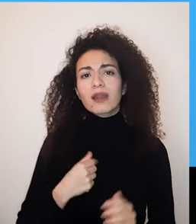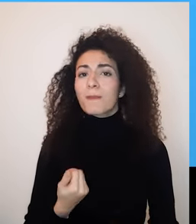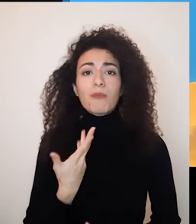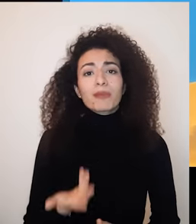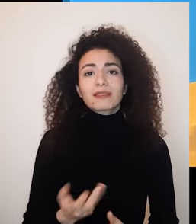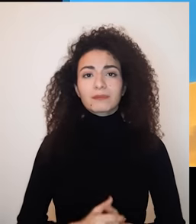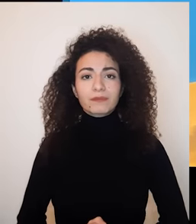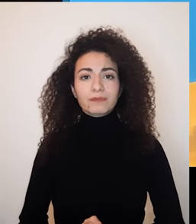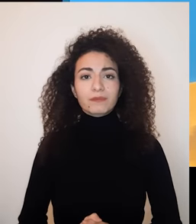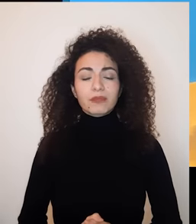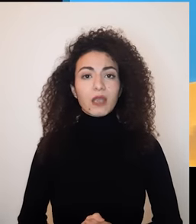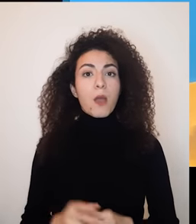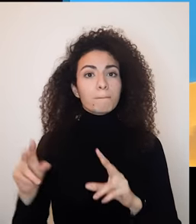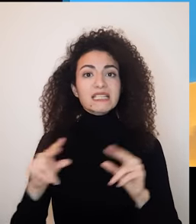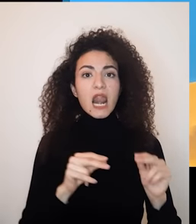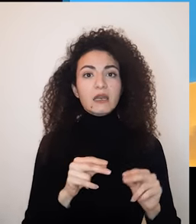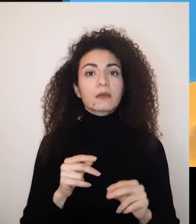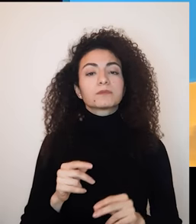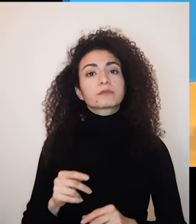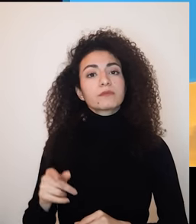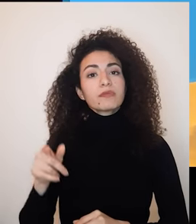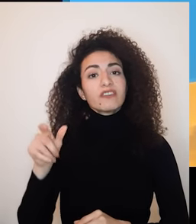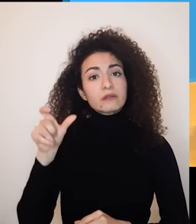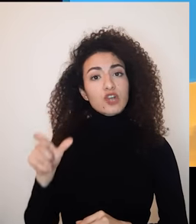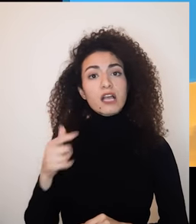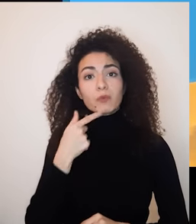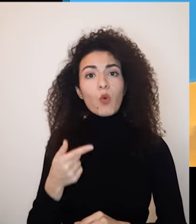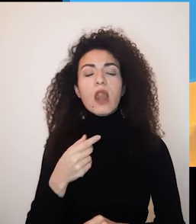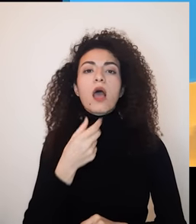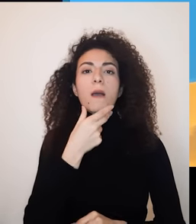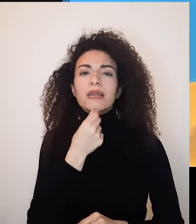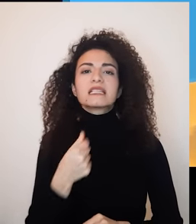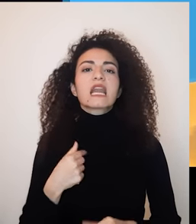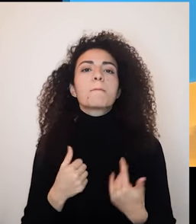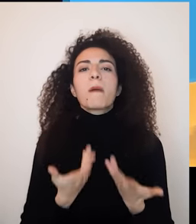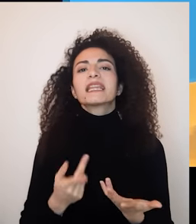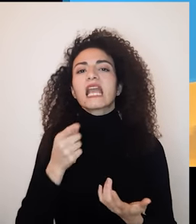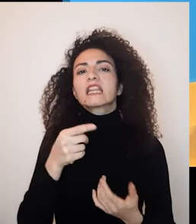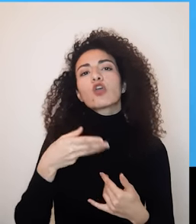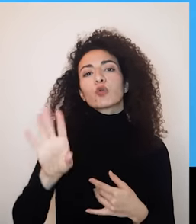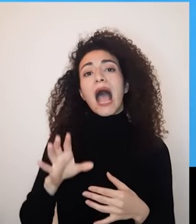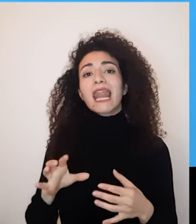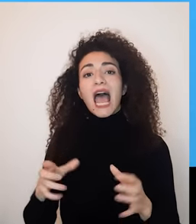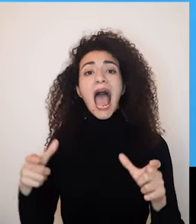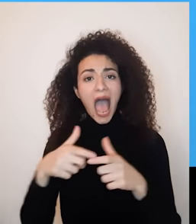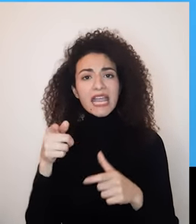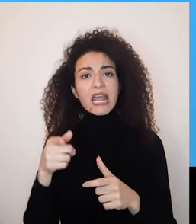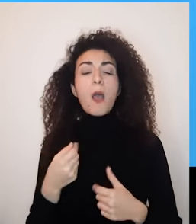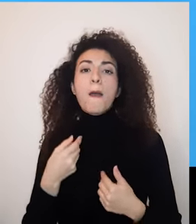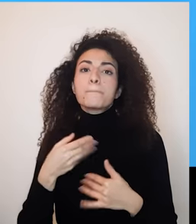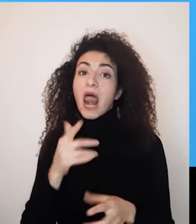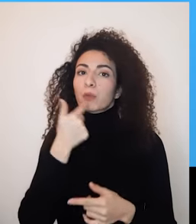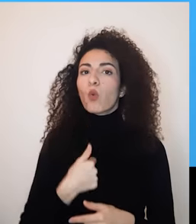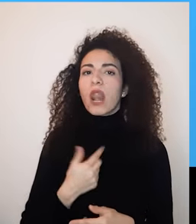الشريك يلي ممكن يكون مثلاً عدم قبول أن يفرض على الزوج الذهاب كل نهاية عطلة أسبوع عند أهل الزوج من دول الاتفاق